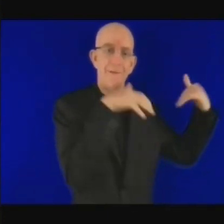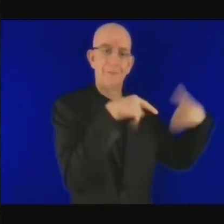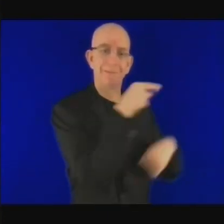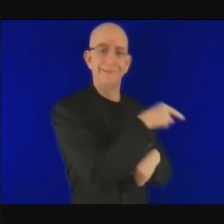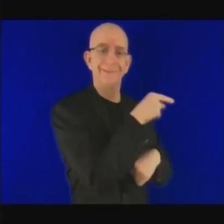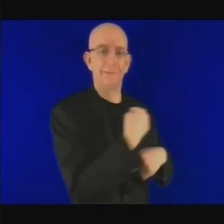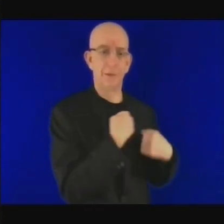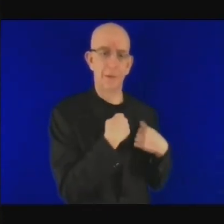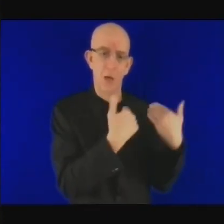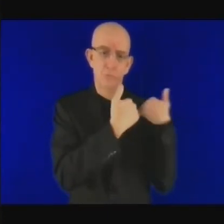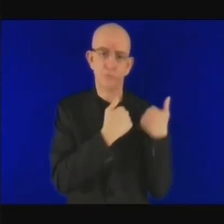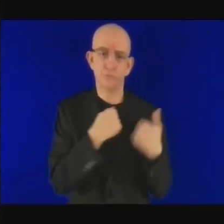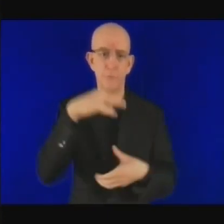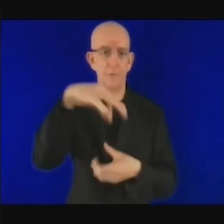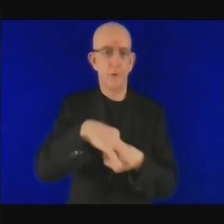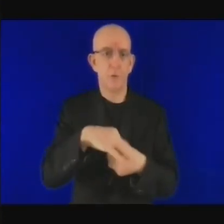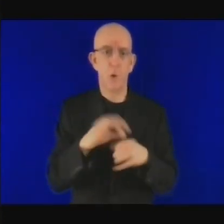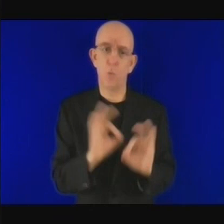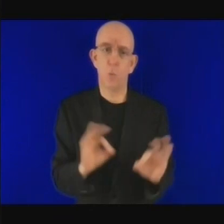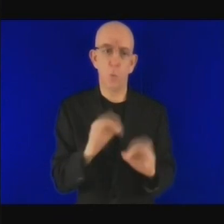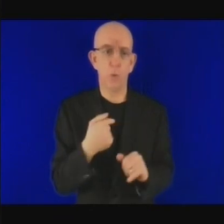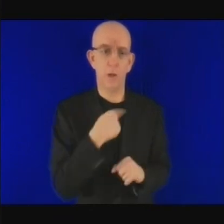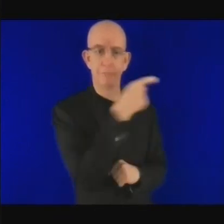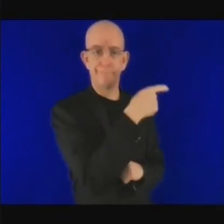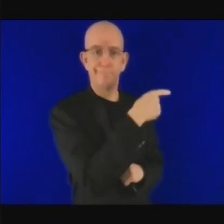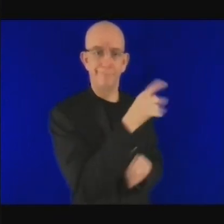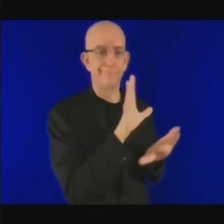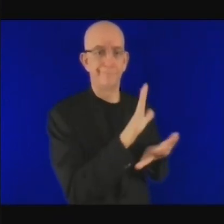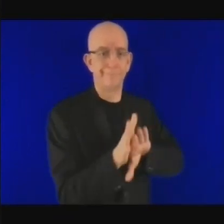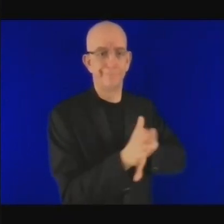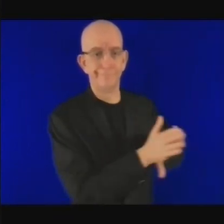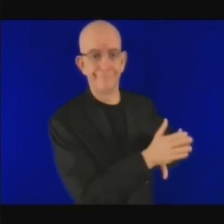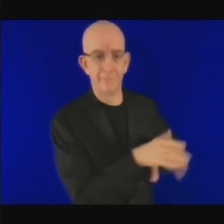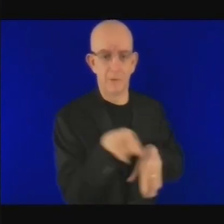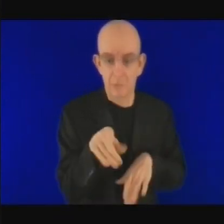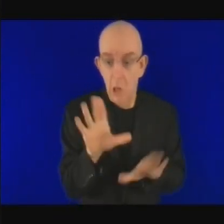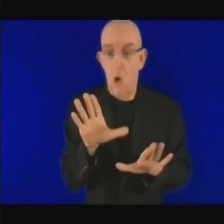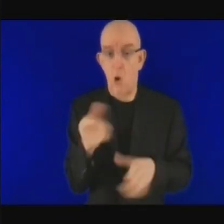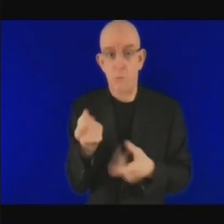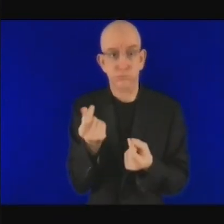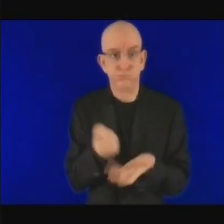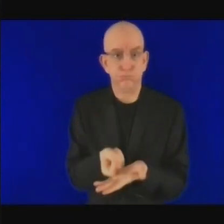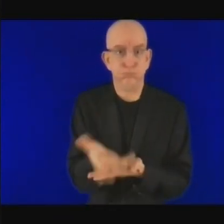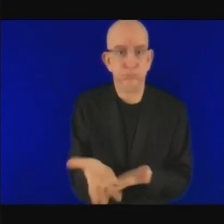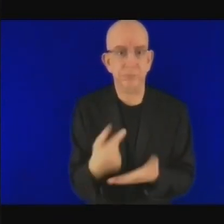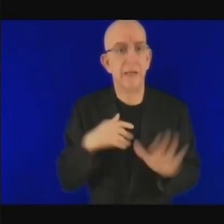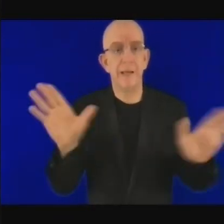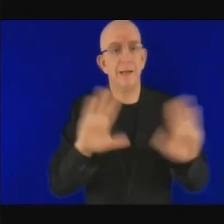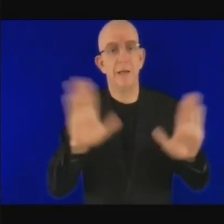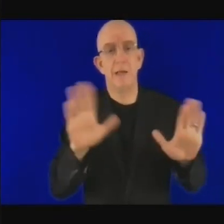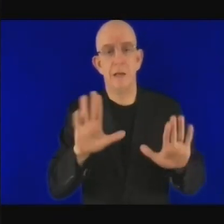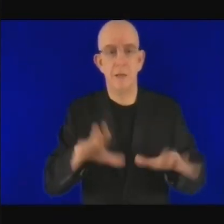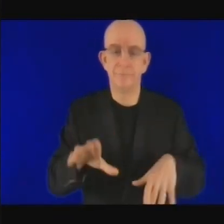très cher cette électricité on n'est pas prêt à payer le prix ça complique les choses